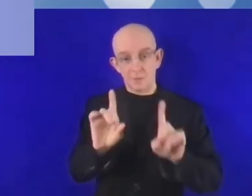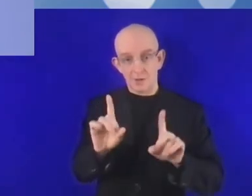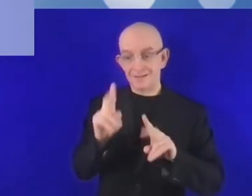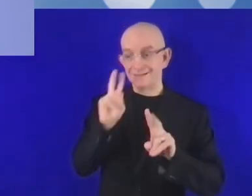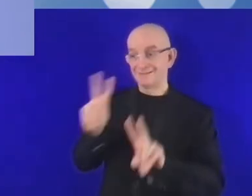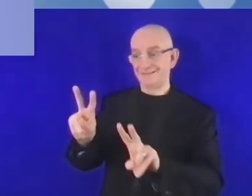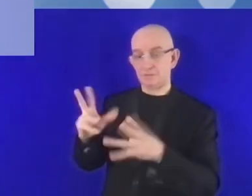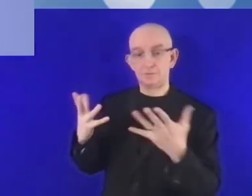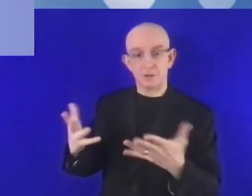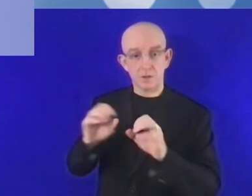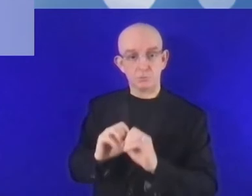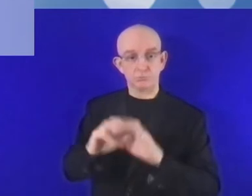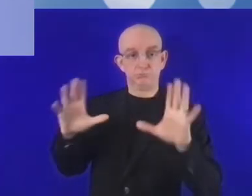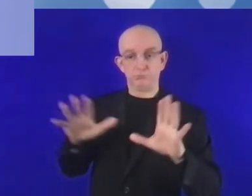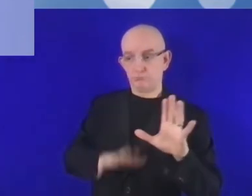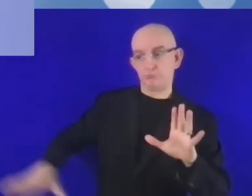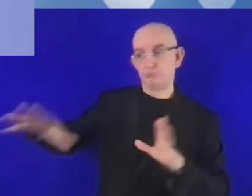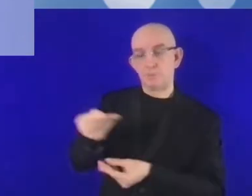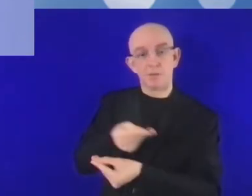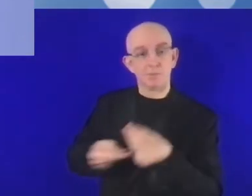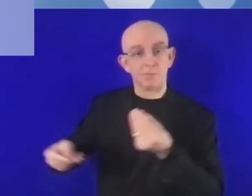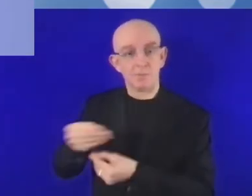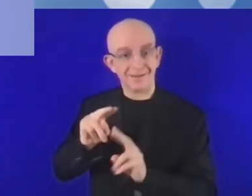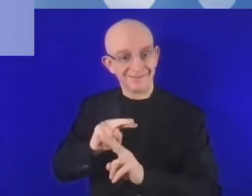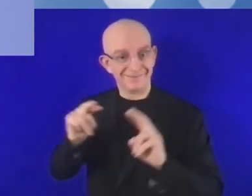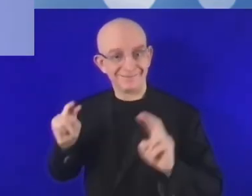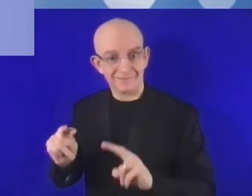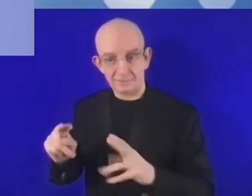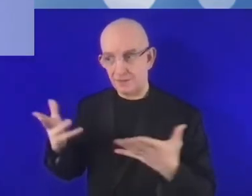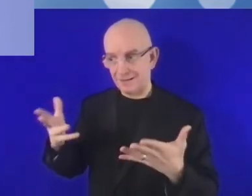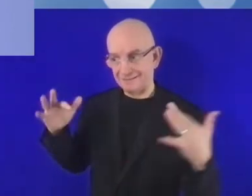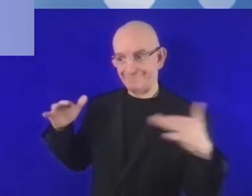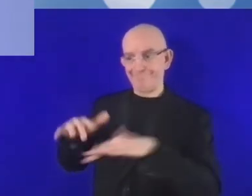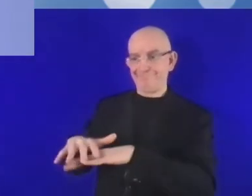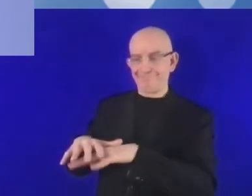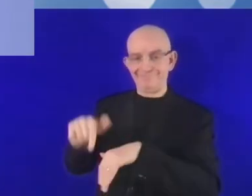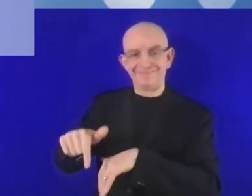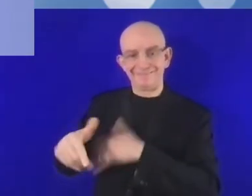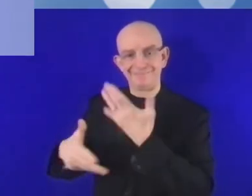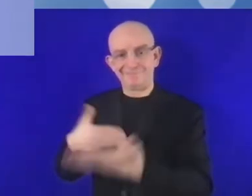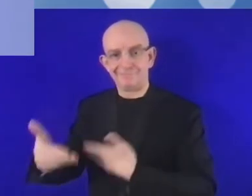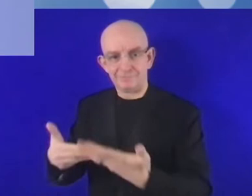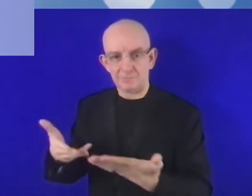obserwujemy bardzo duże wąskie gardło w obszarze mechanizmów dzielenia